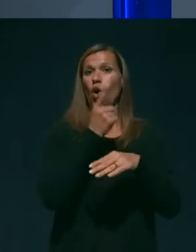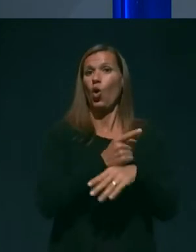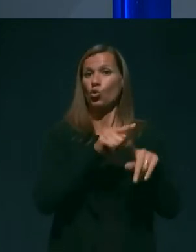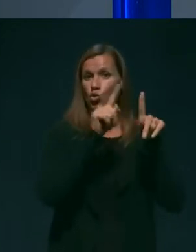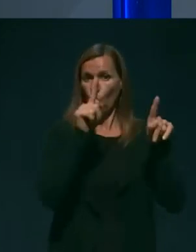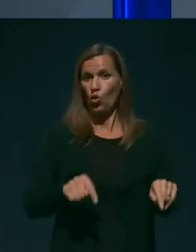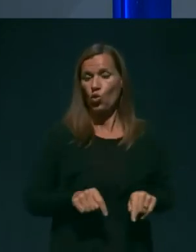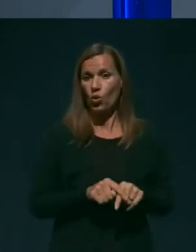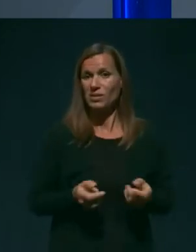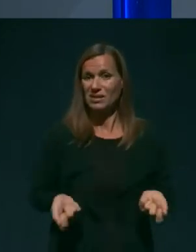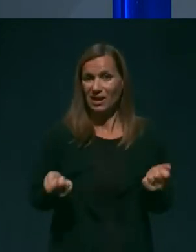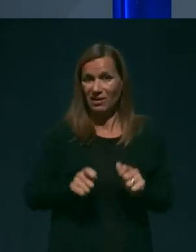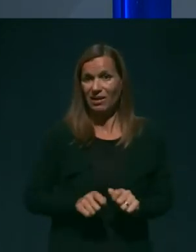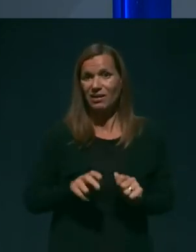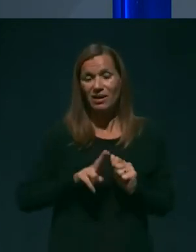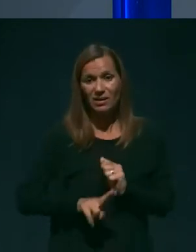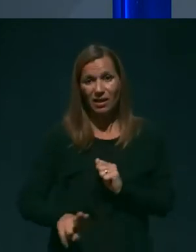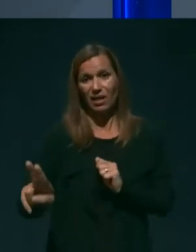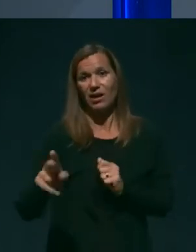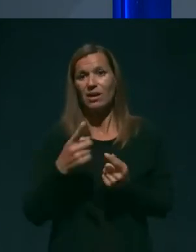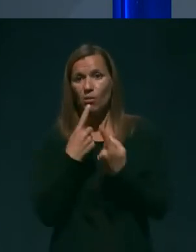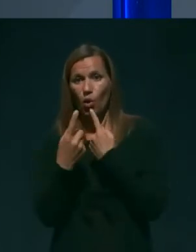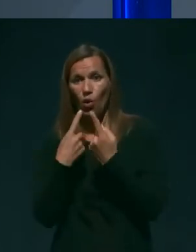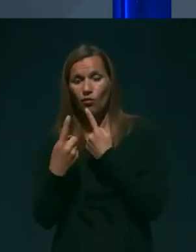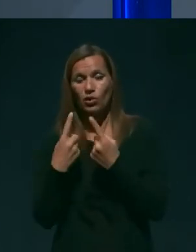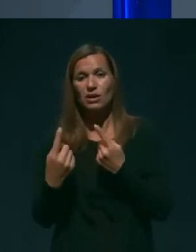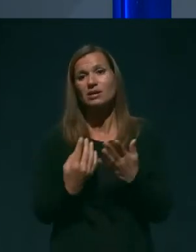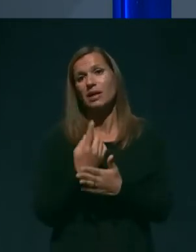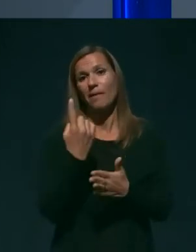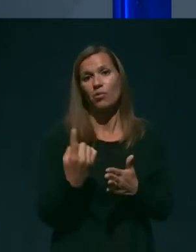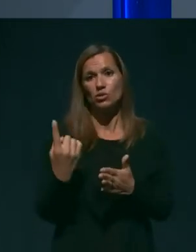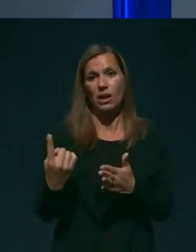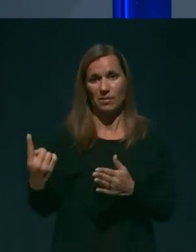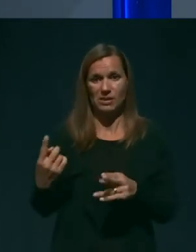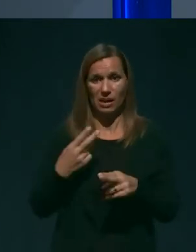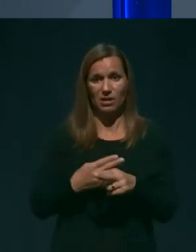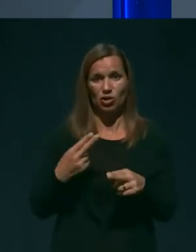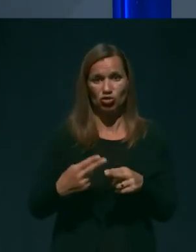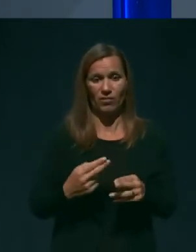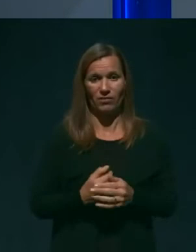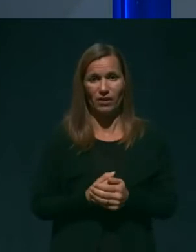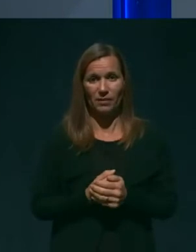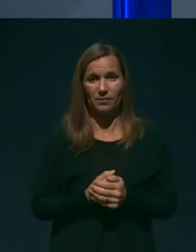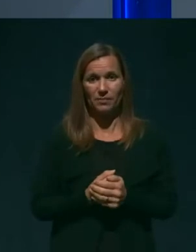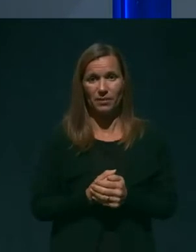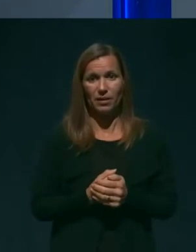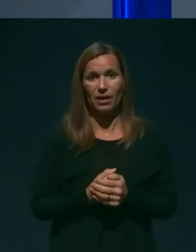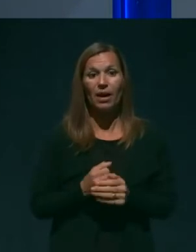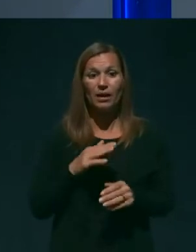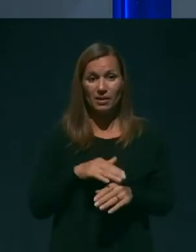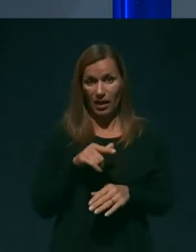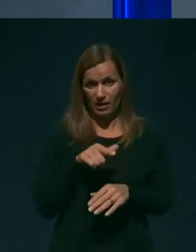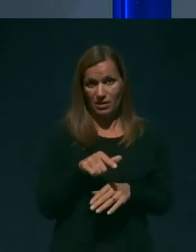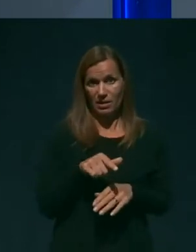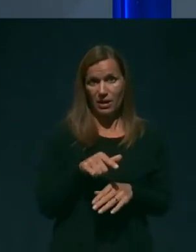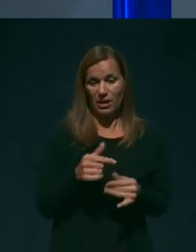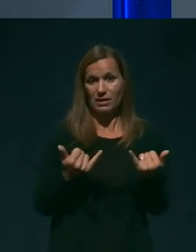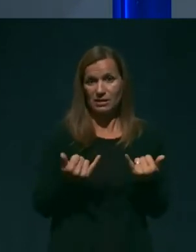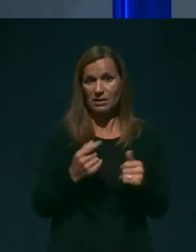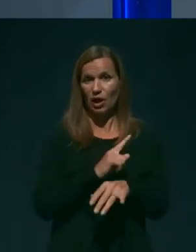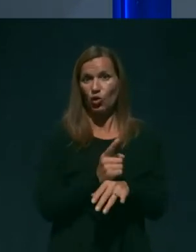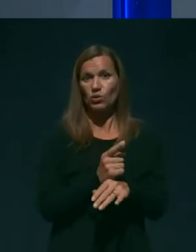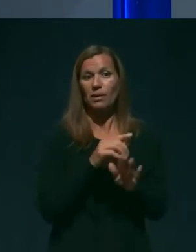naknadnih tečnih dogovorih za posamezne države. Na tej trenutno spisku